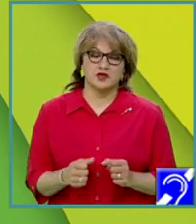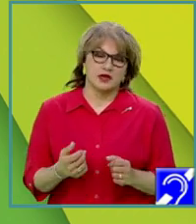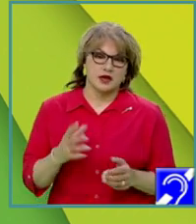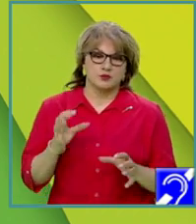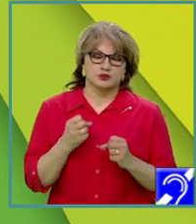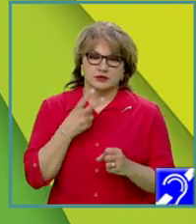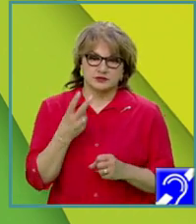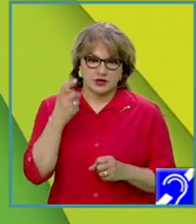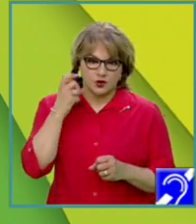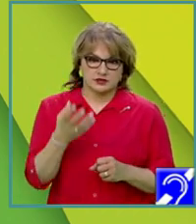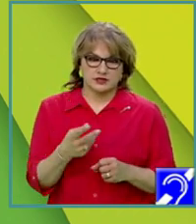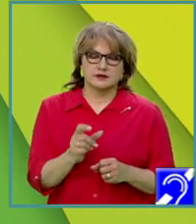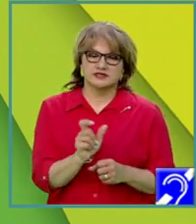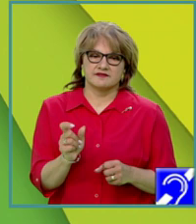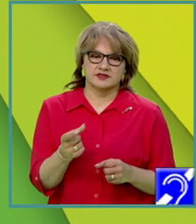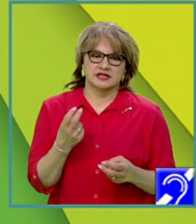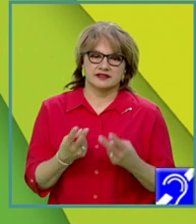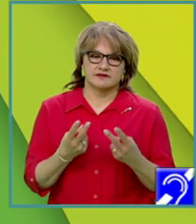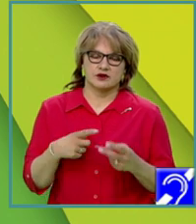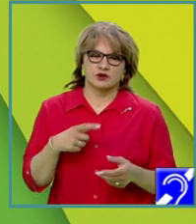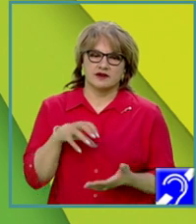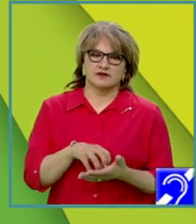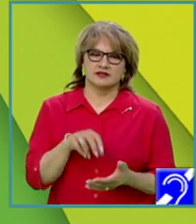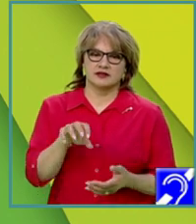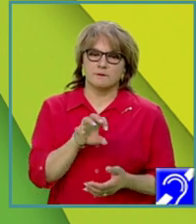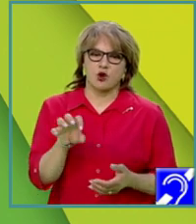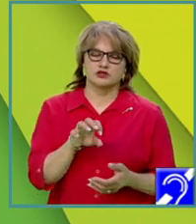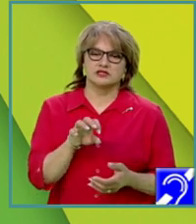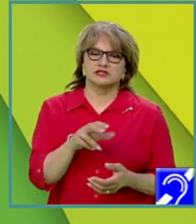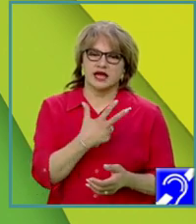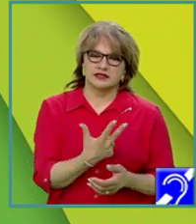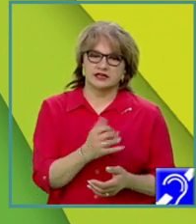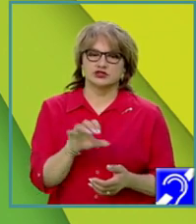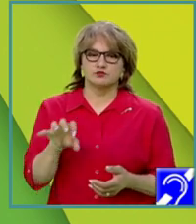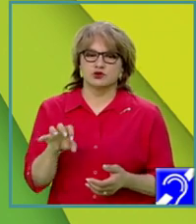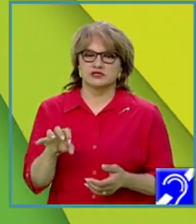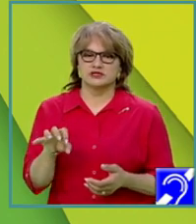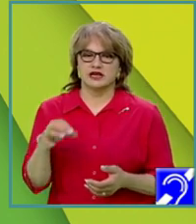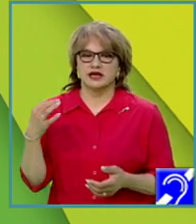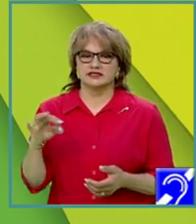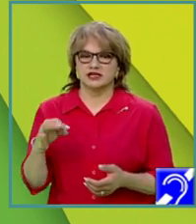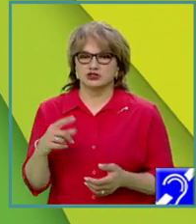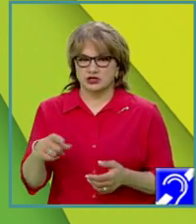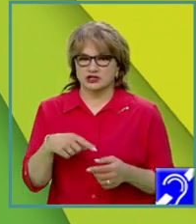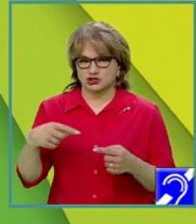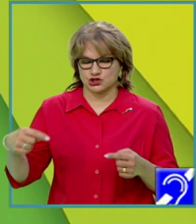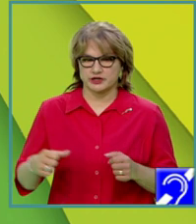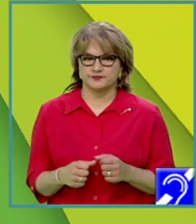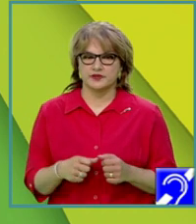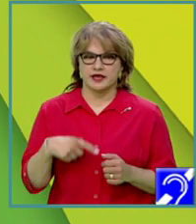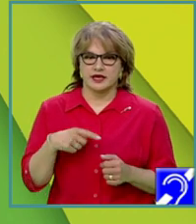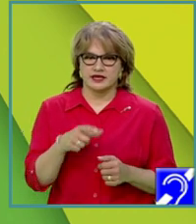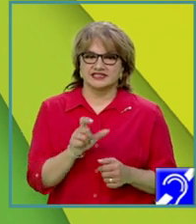considera și secvența de valori aflată între poziția 3 și poziția 10 în șir. Este vorba de